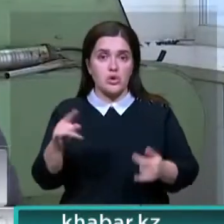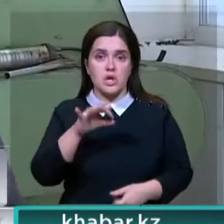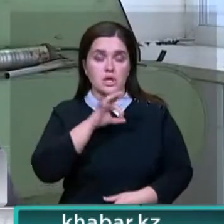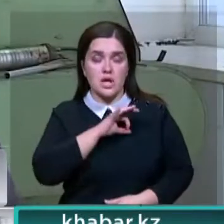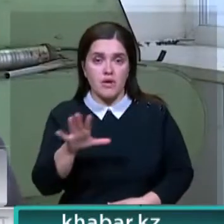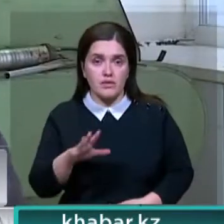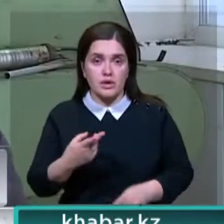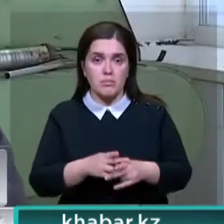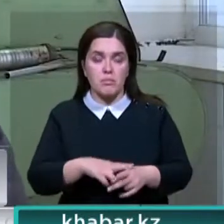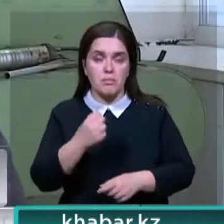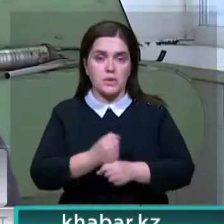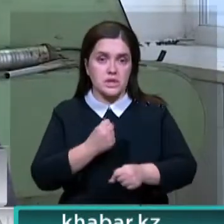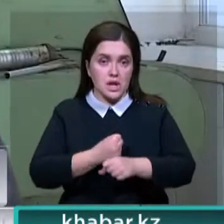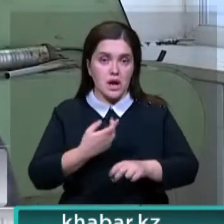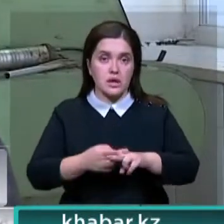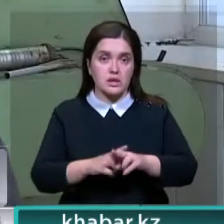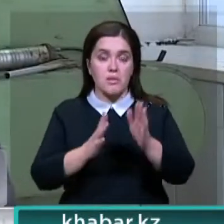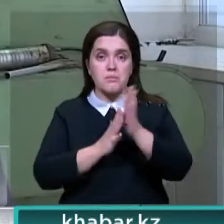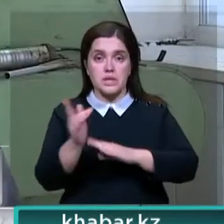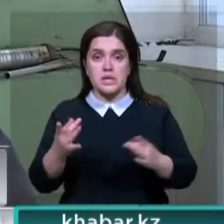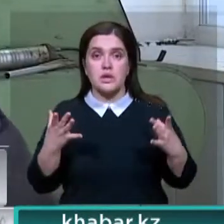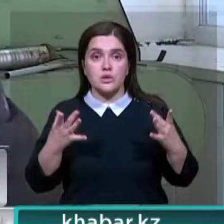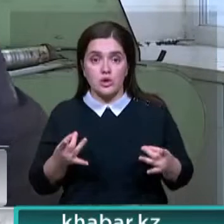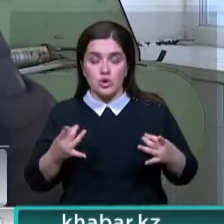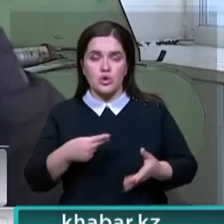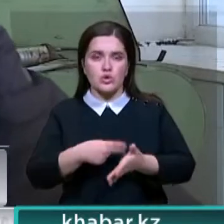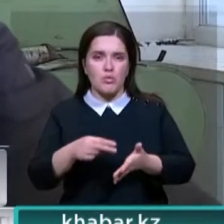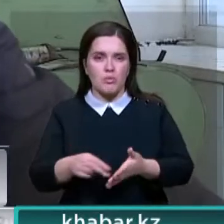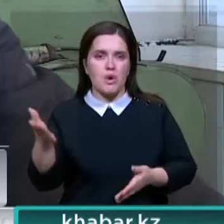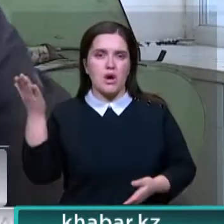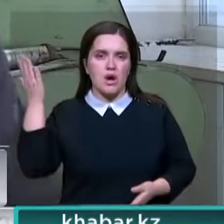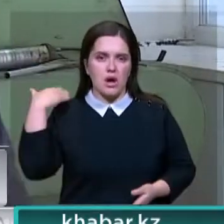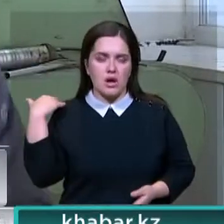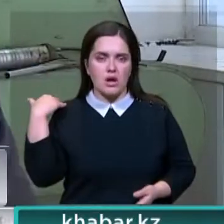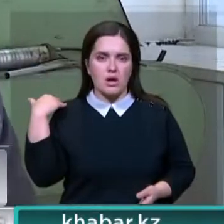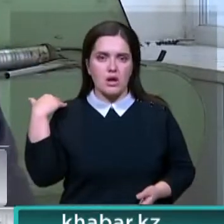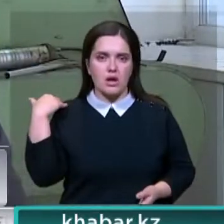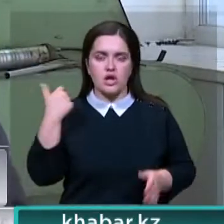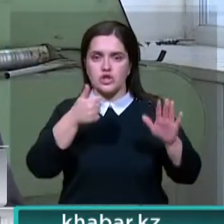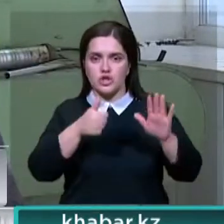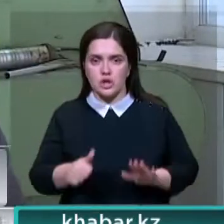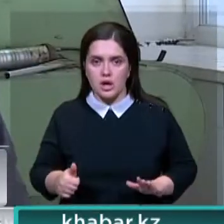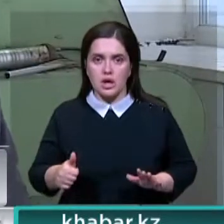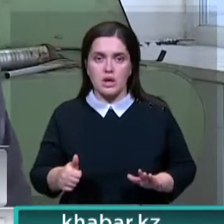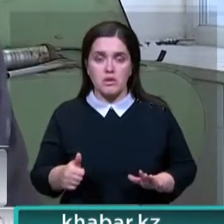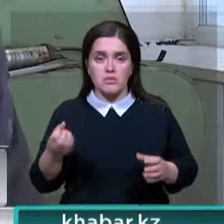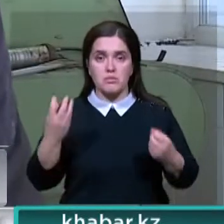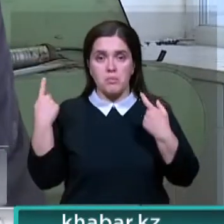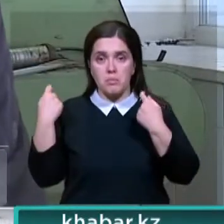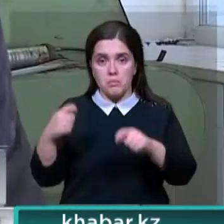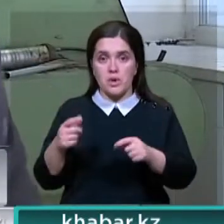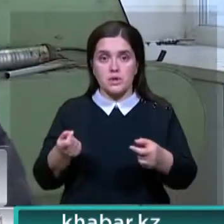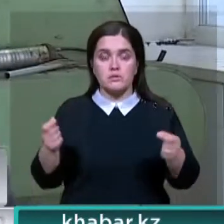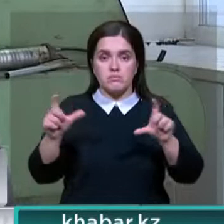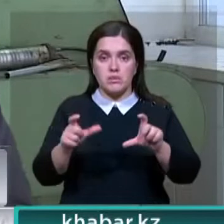производить это масло. И они это сырье, которое закупили когда-то несколько, полгода назад, они сегодня просто продают по